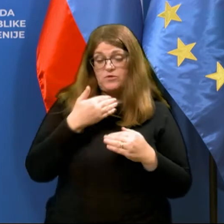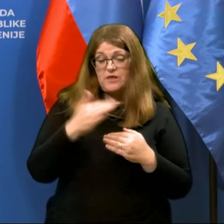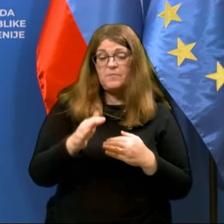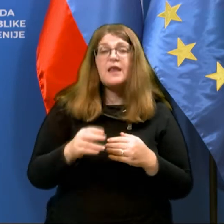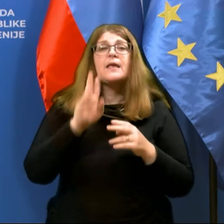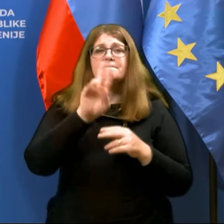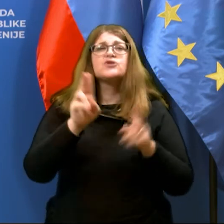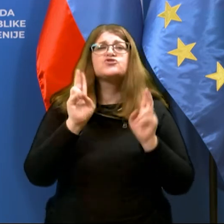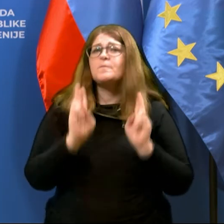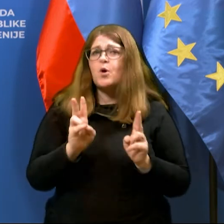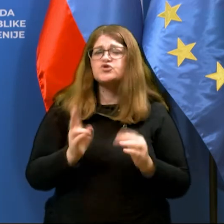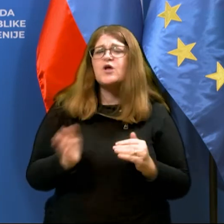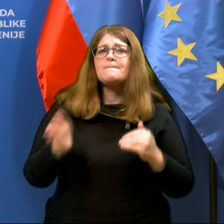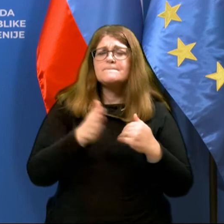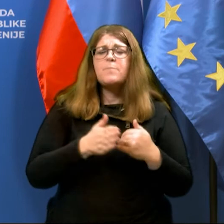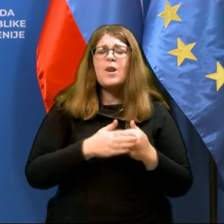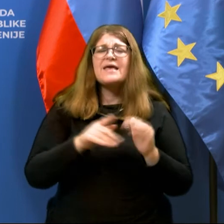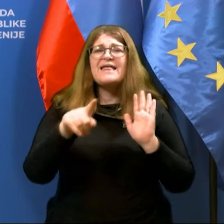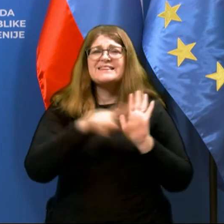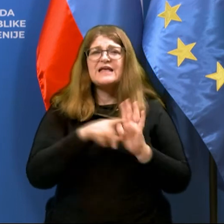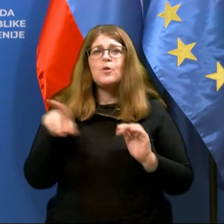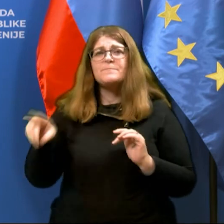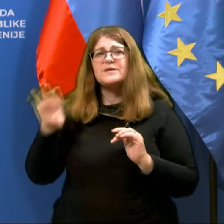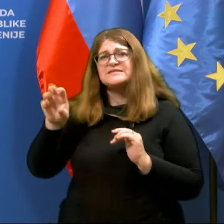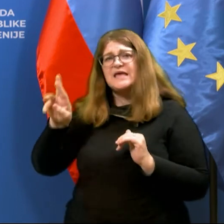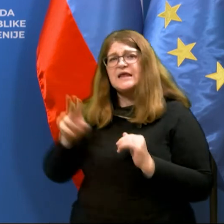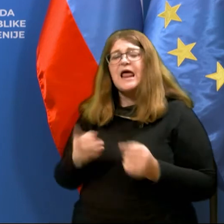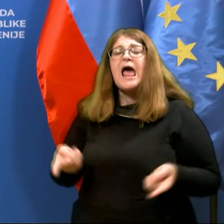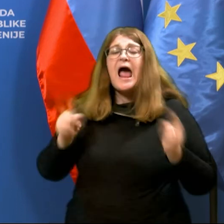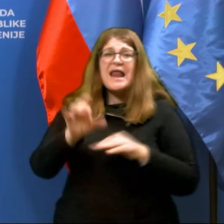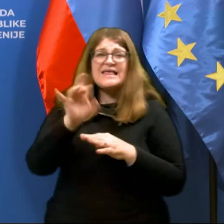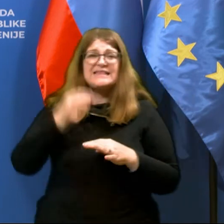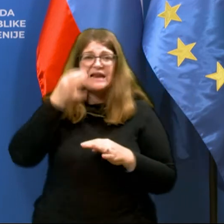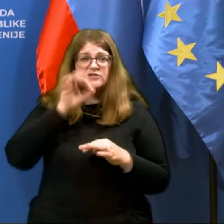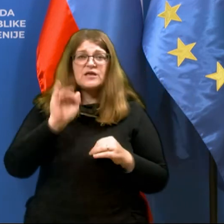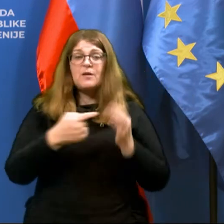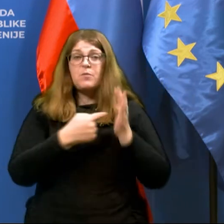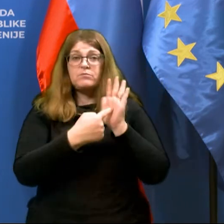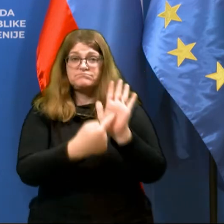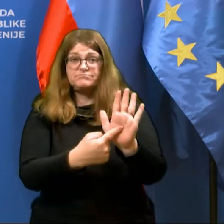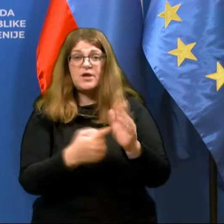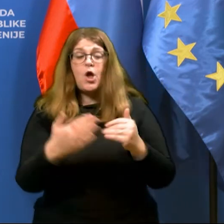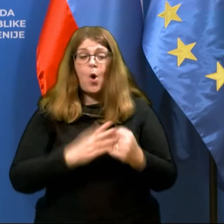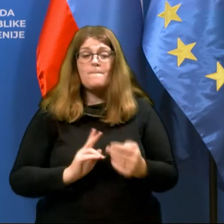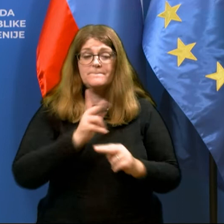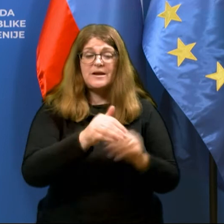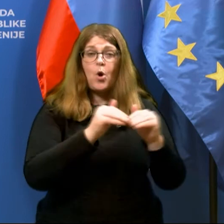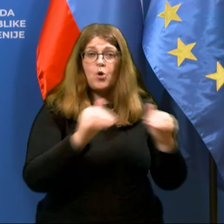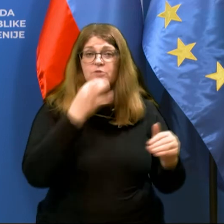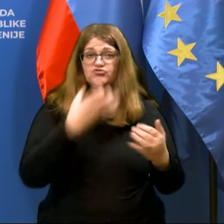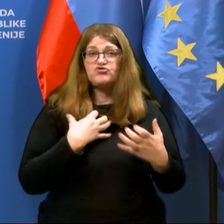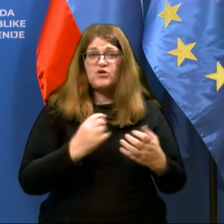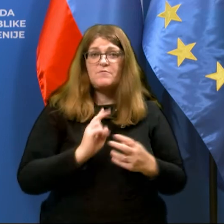poleg negativnega PCR testa oziroma hitrega testa, ki ga moramo predložiti ob prehodu meja, če želimo